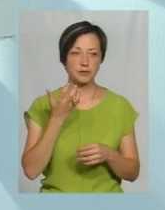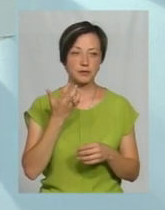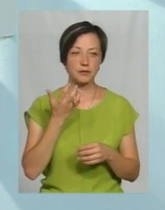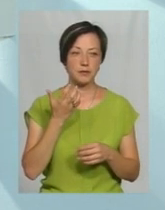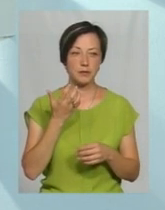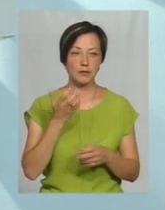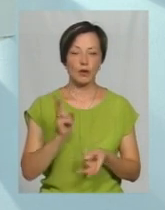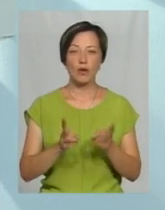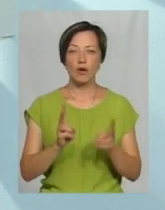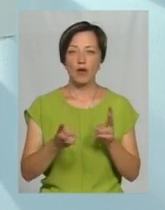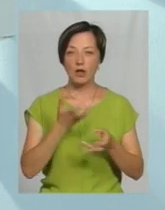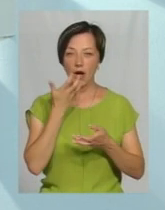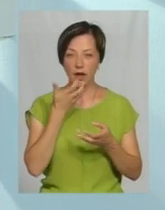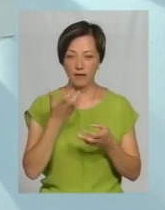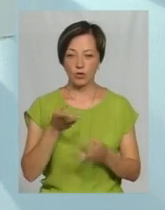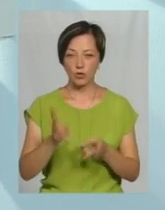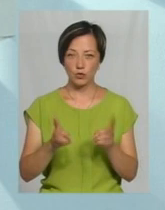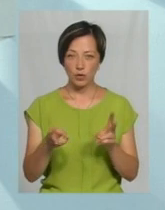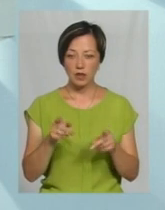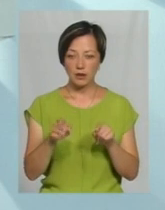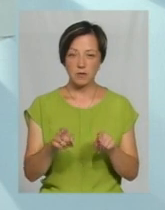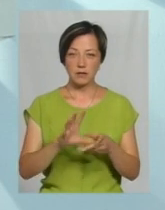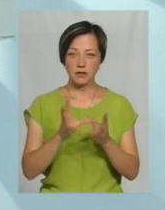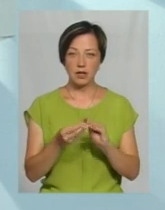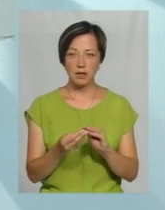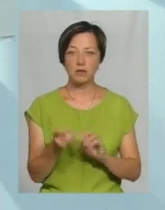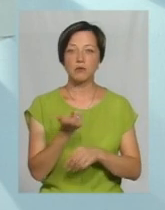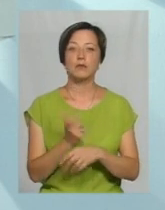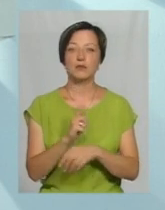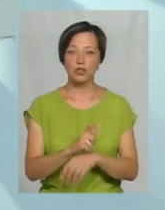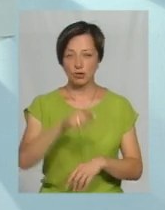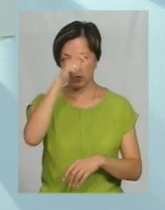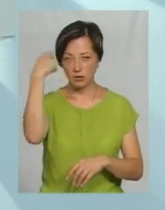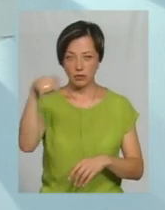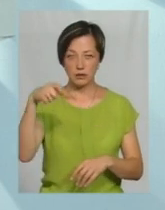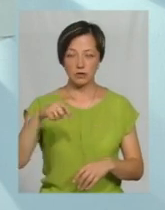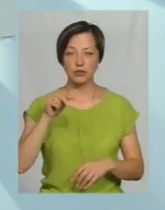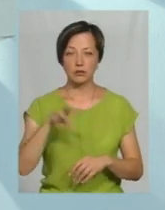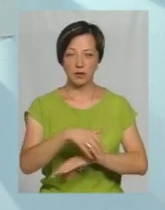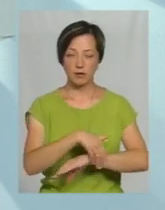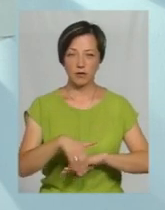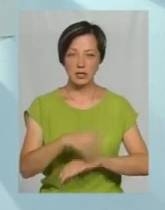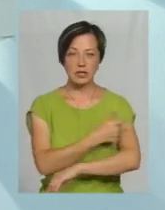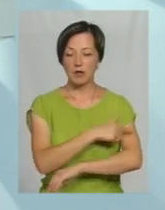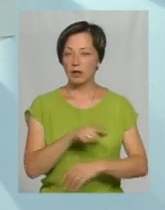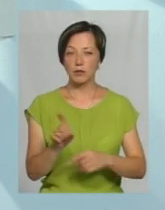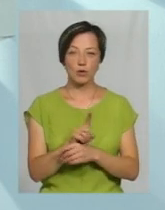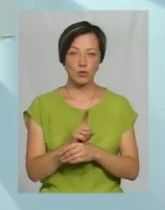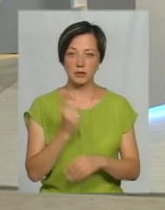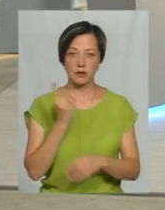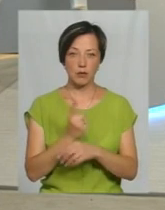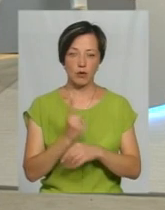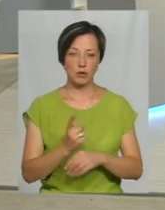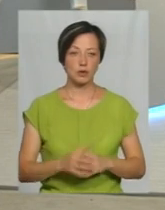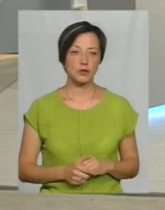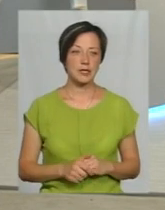як готовлять ту шаурму, стоїть нагрівач, який робить, то там на декілька градусів, відповідно, вища температура, що санітарними нормами, відповідно,